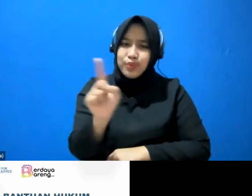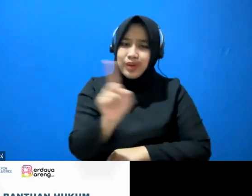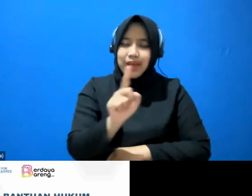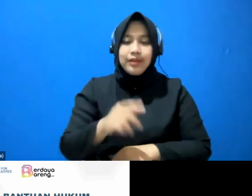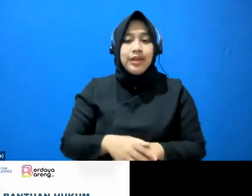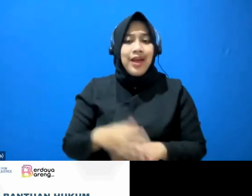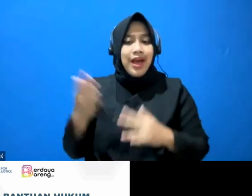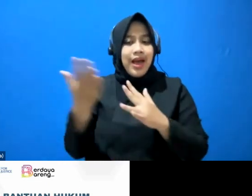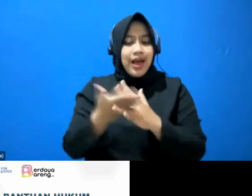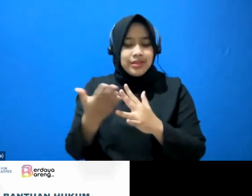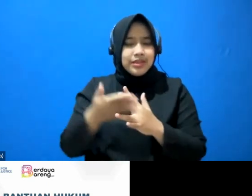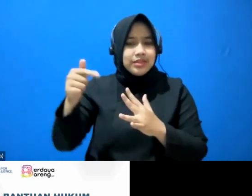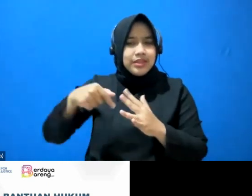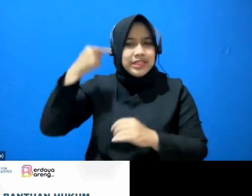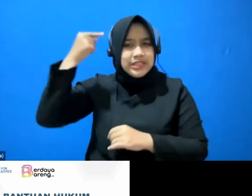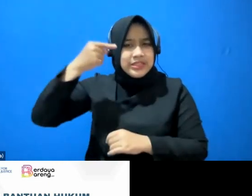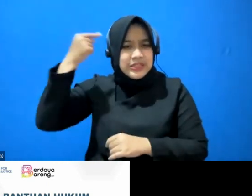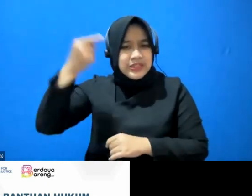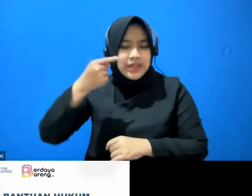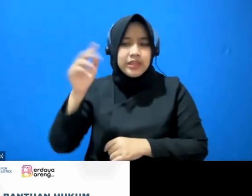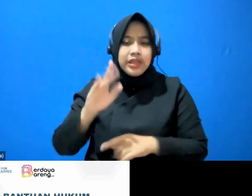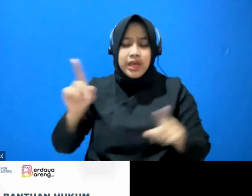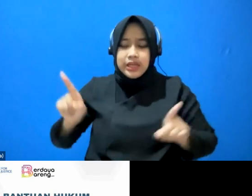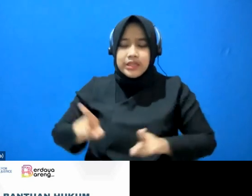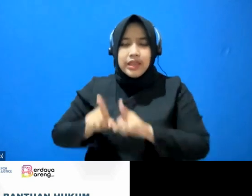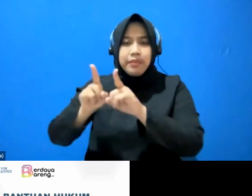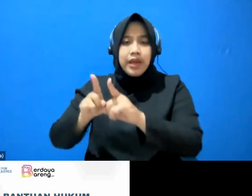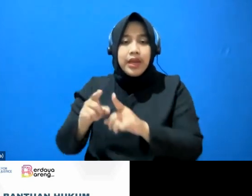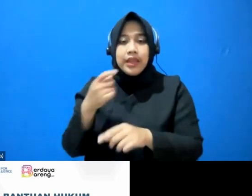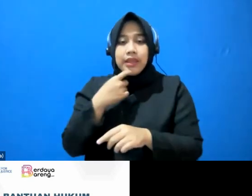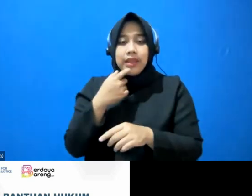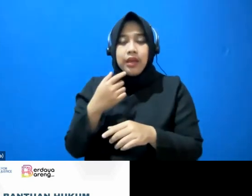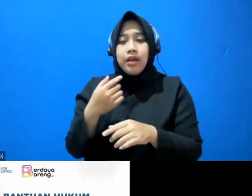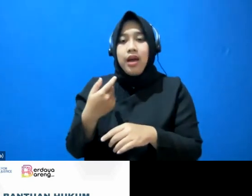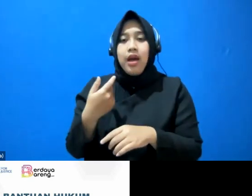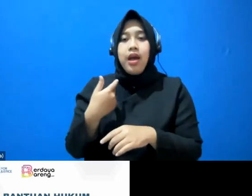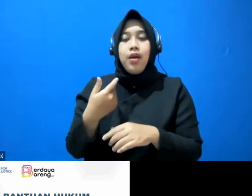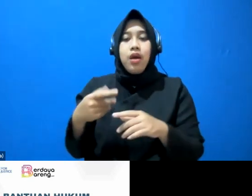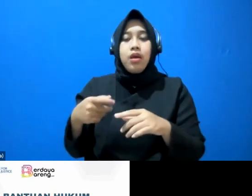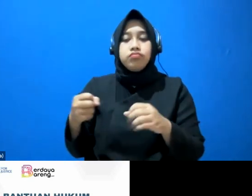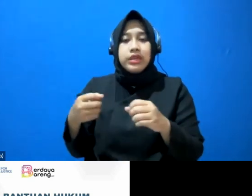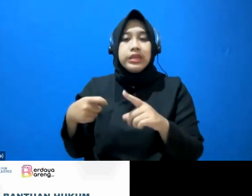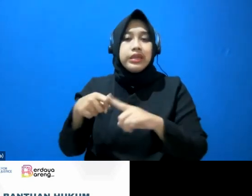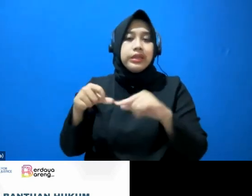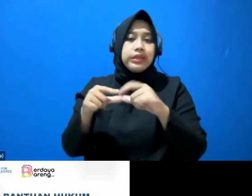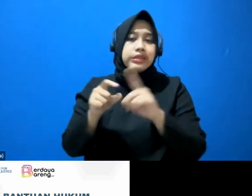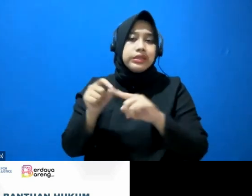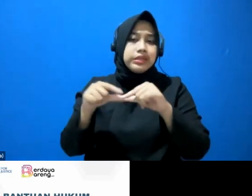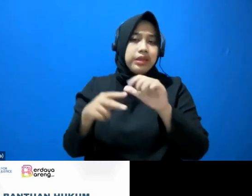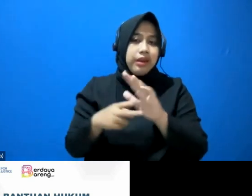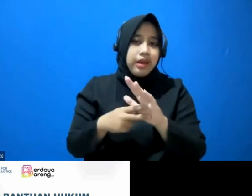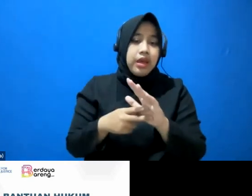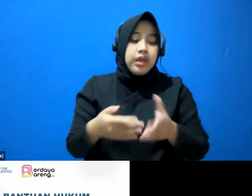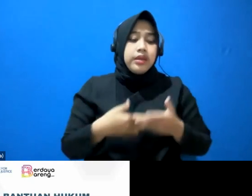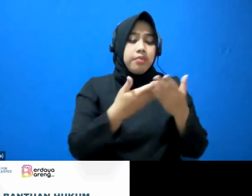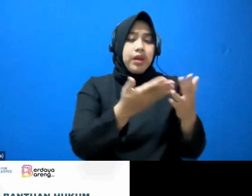selingkali tidak disandingkan dengan ketersediaan itu masalahnya dikasih aksesnya